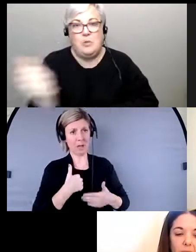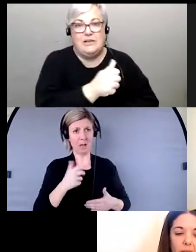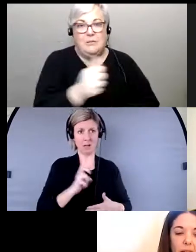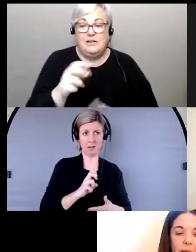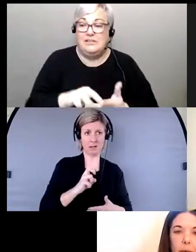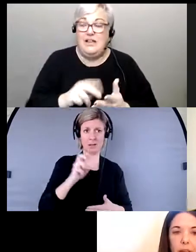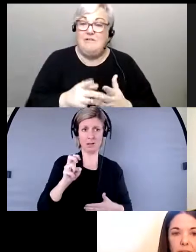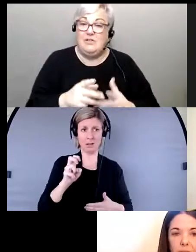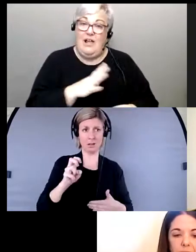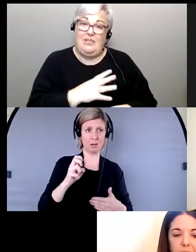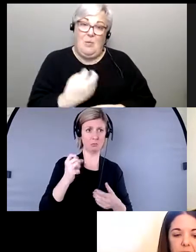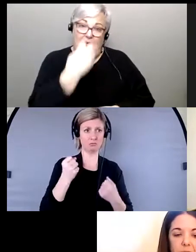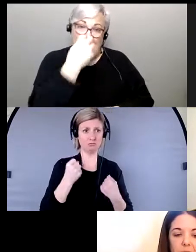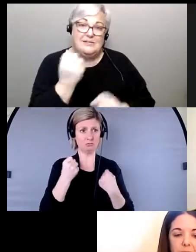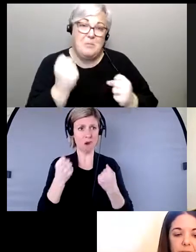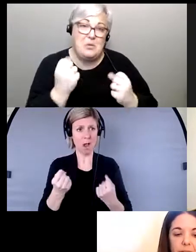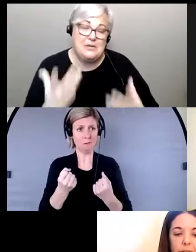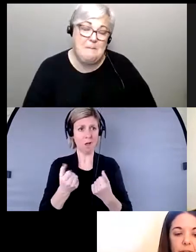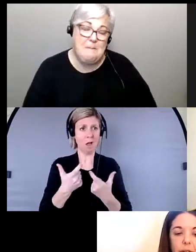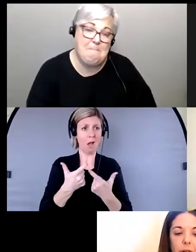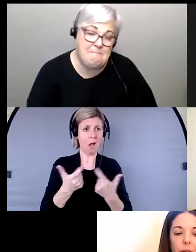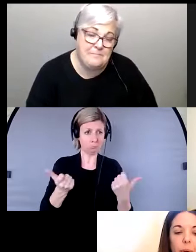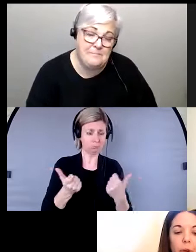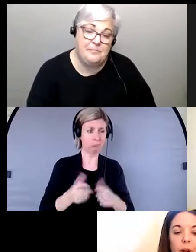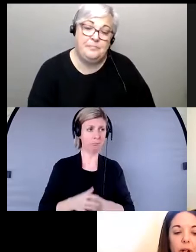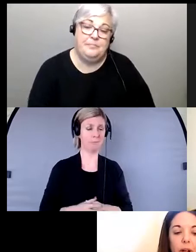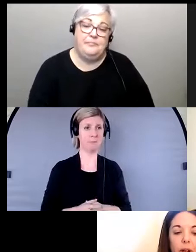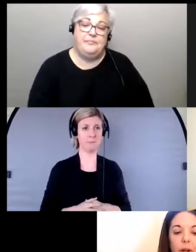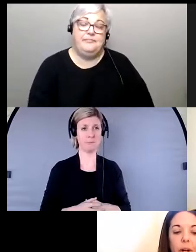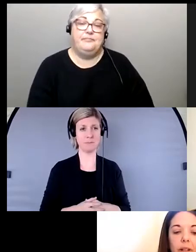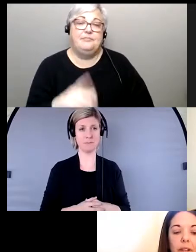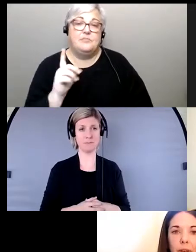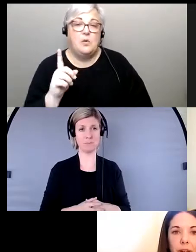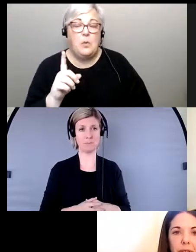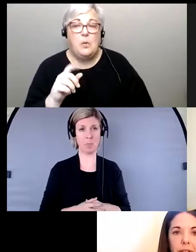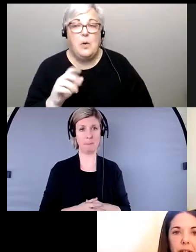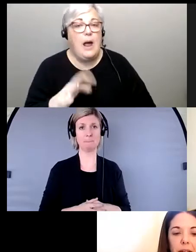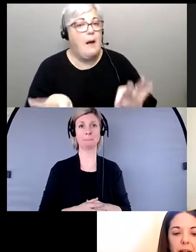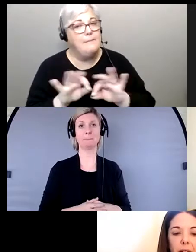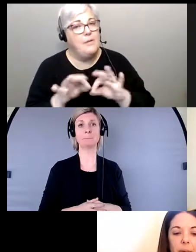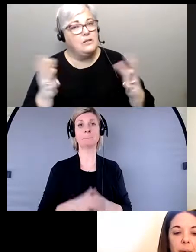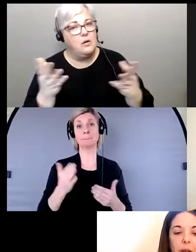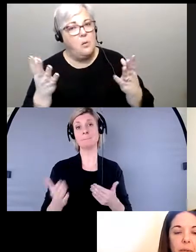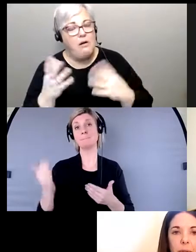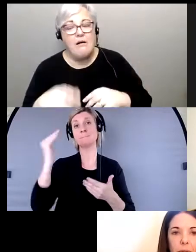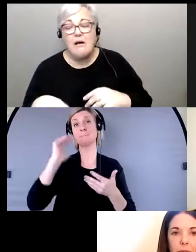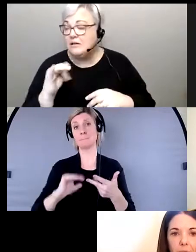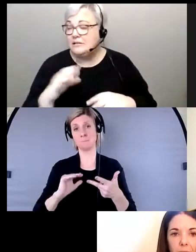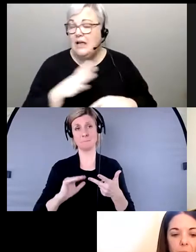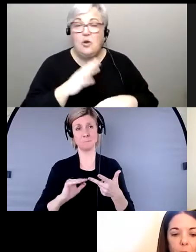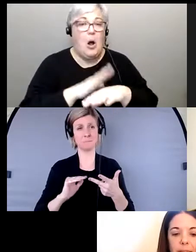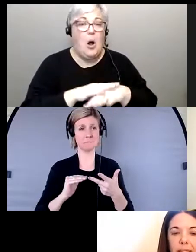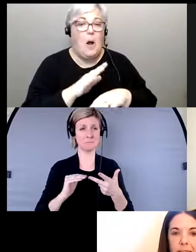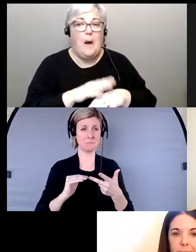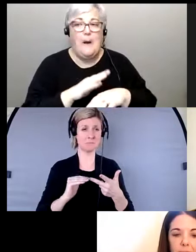risque pendant les crises. Une autre chose importante, quand il y a des avis de mauvaise